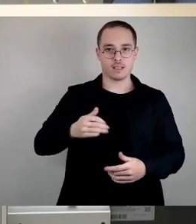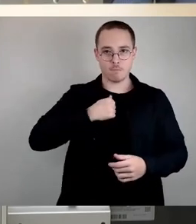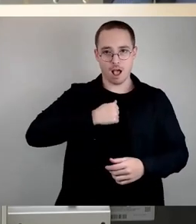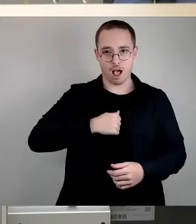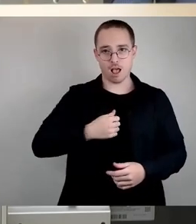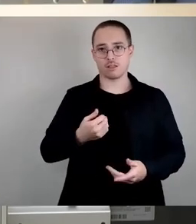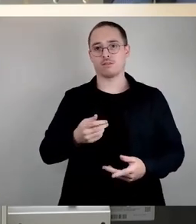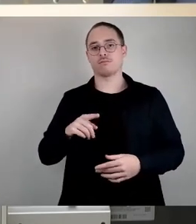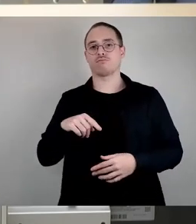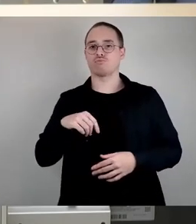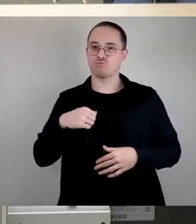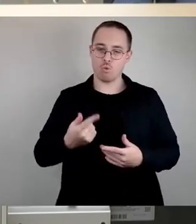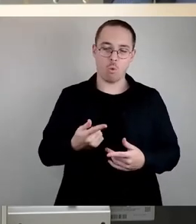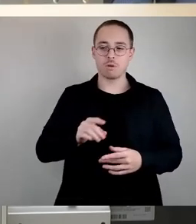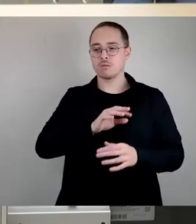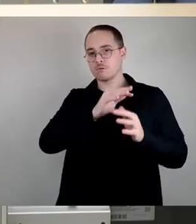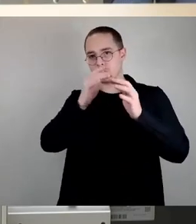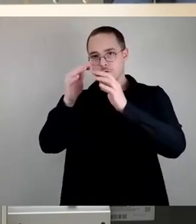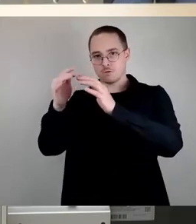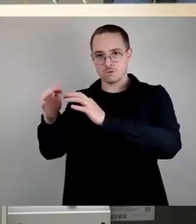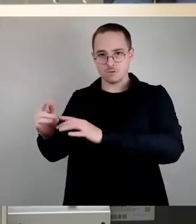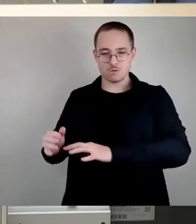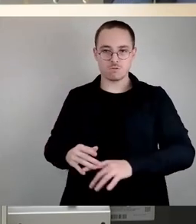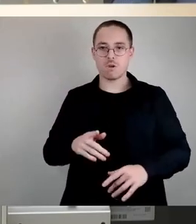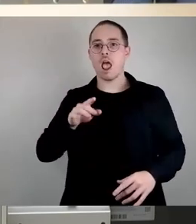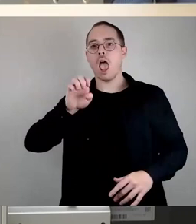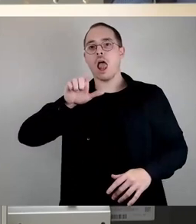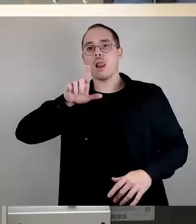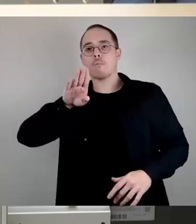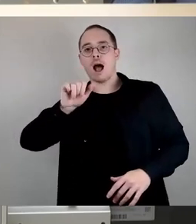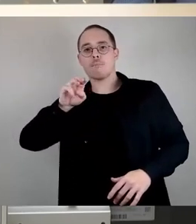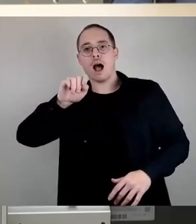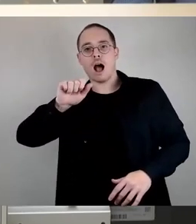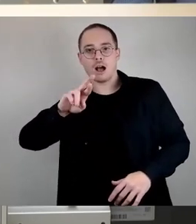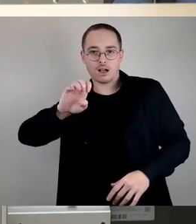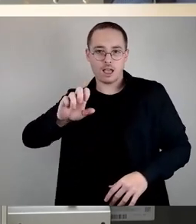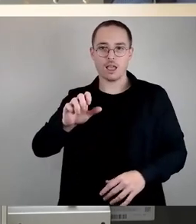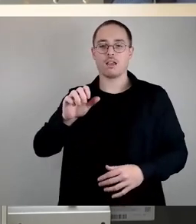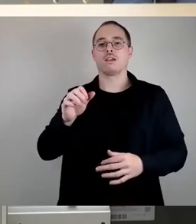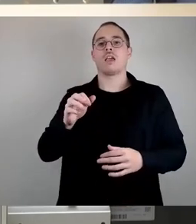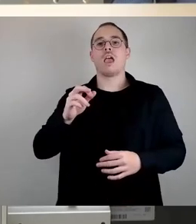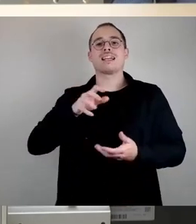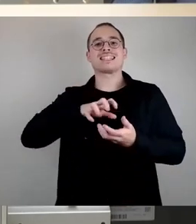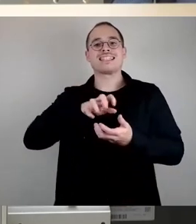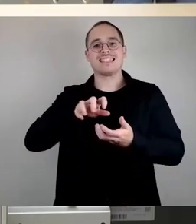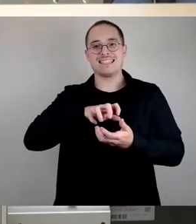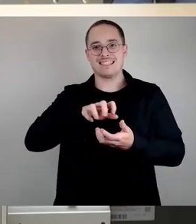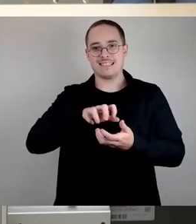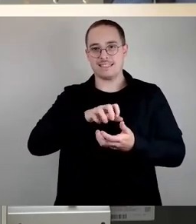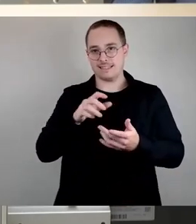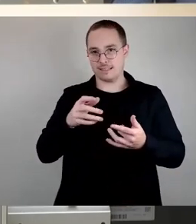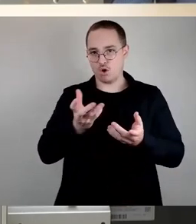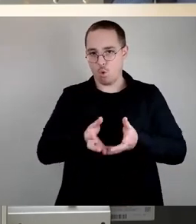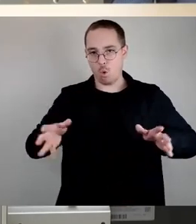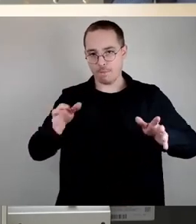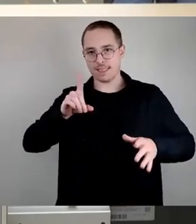bis hin zum Elber Mare in Gorbitz, Kiesgrube Leupen. Alles das ist die Reihenfolge, die festgeschrieben sein soll. Jetzt